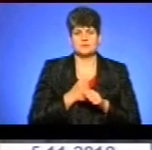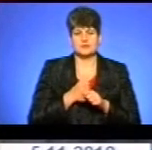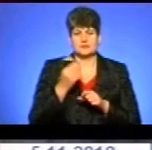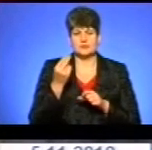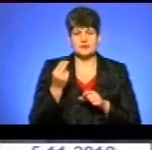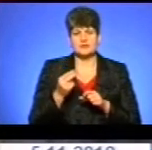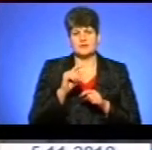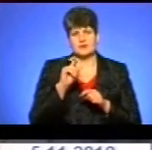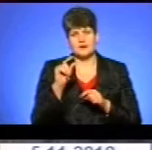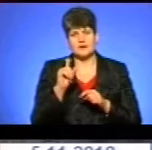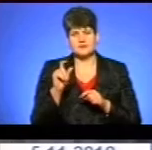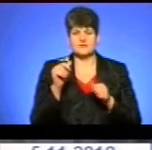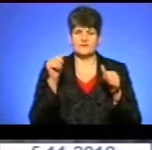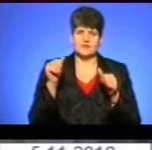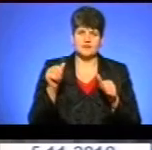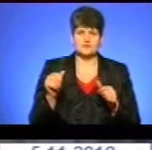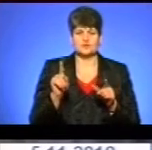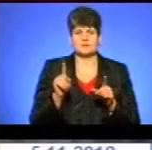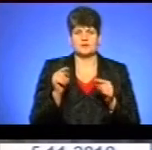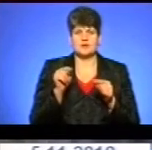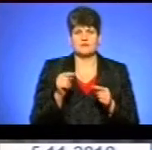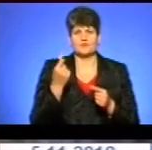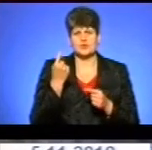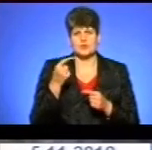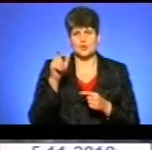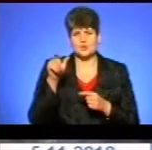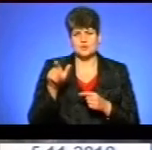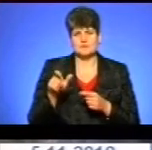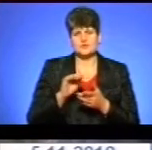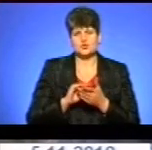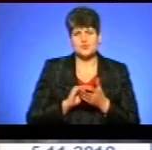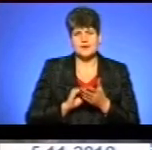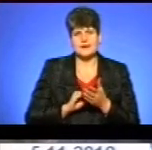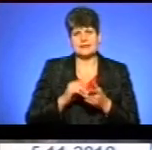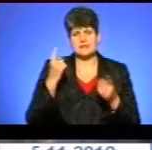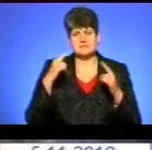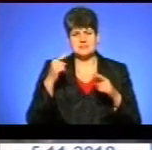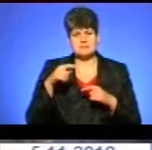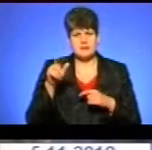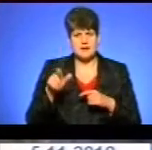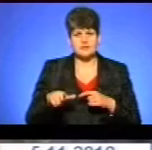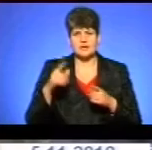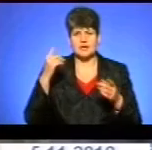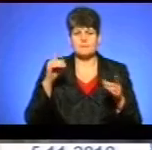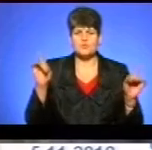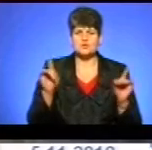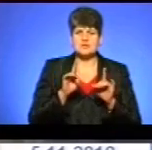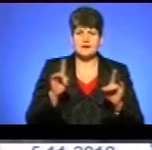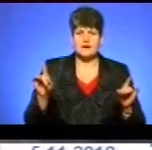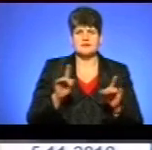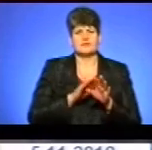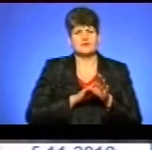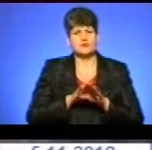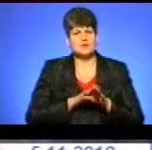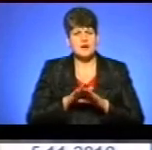текстовку, вирізку. Щоб так в одній особі і журналіст, і письменник, і музикант, і виконавець.